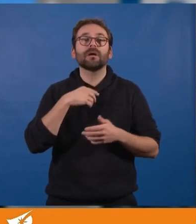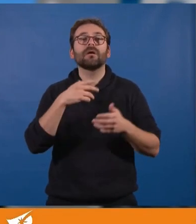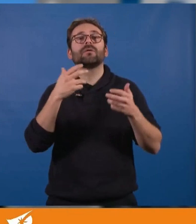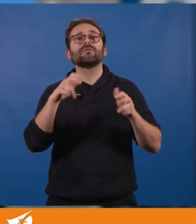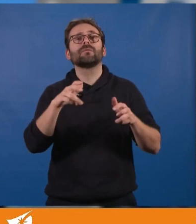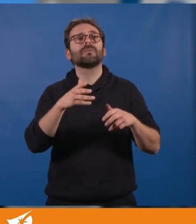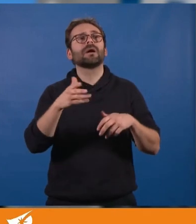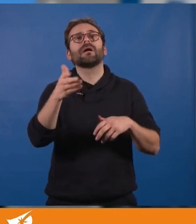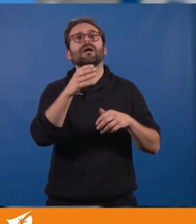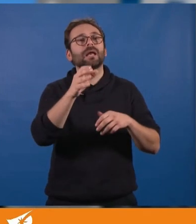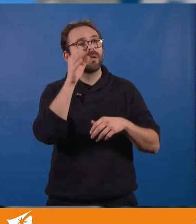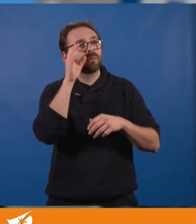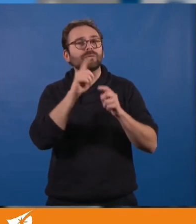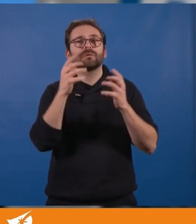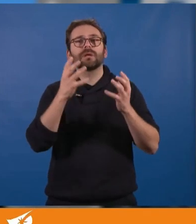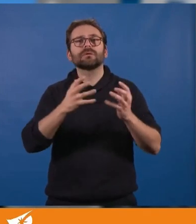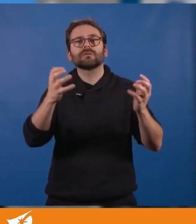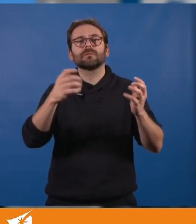et notre belle Assemblée